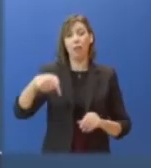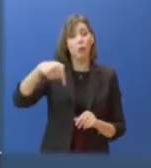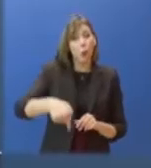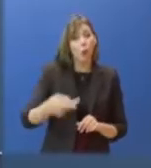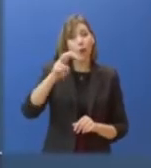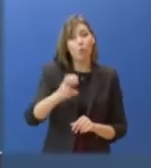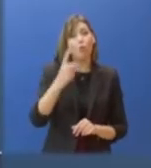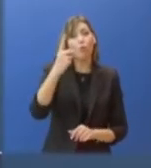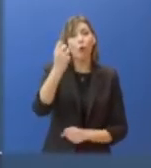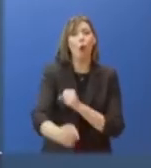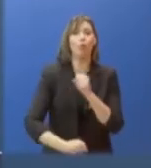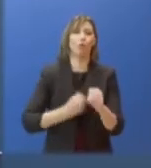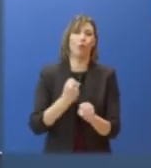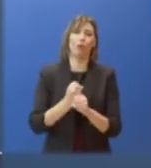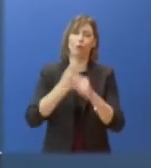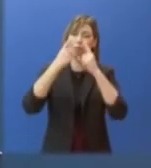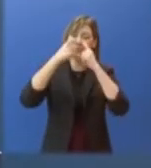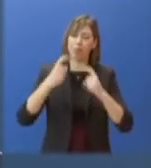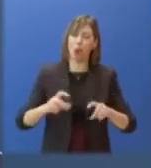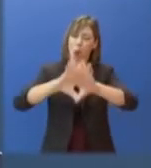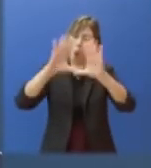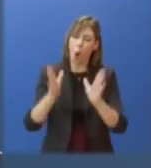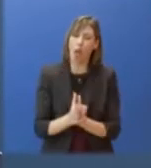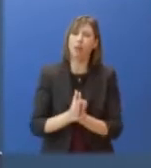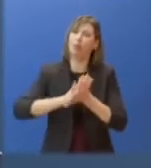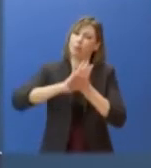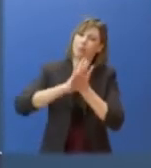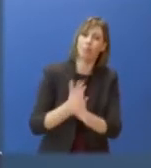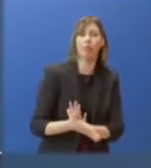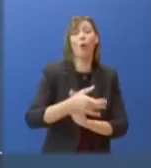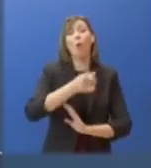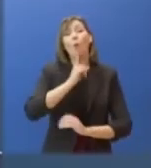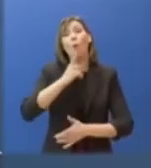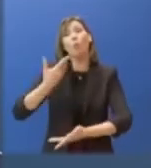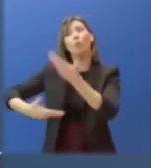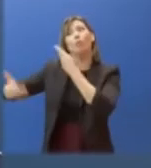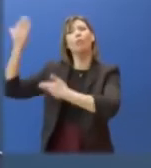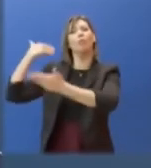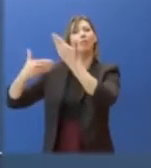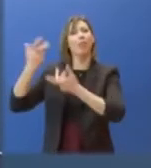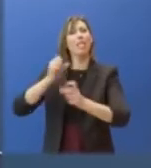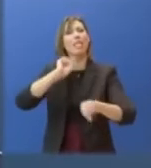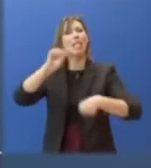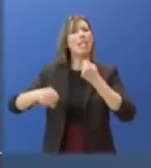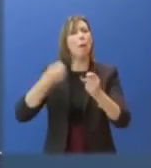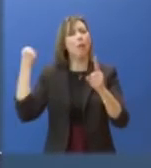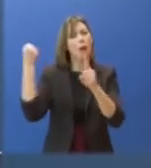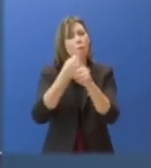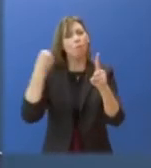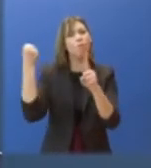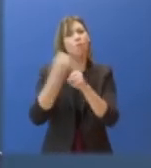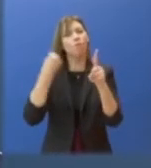κινημάτων προηγούμενων αιώνων με τα οποία εμπέδωσαν και διεύρυναν τα ανθρώπινα δικαιώματα. Ήρθε η ώρα να